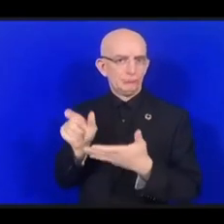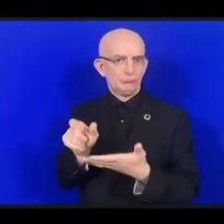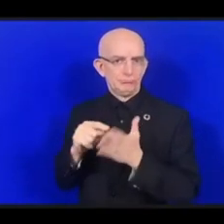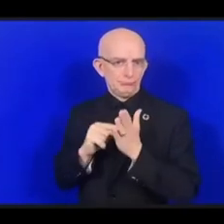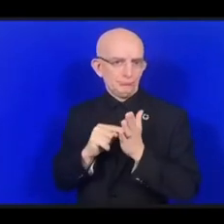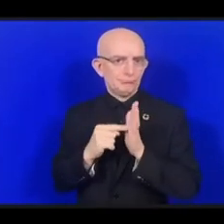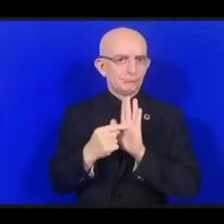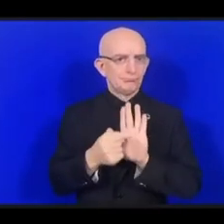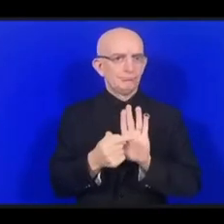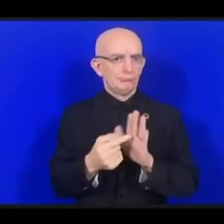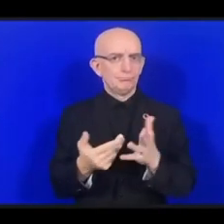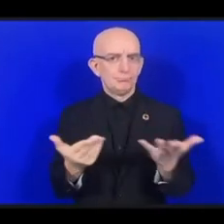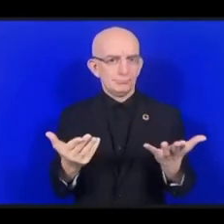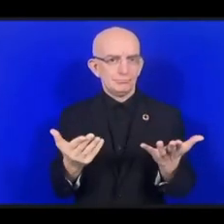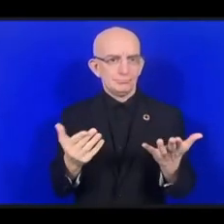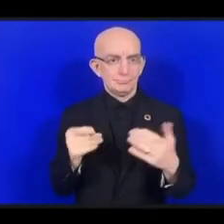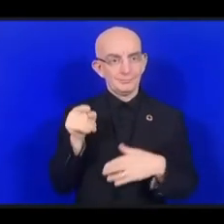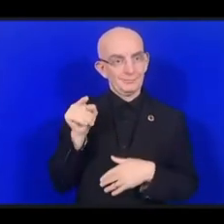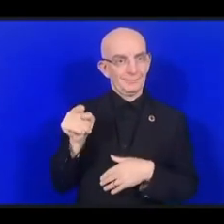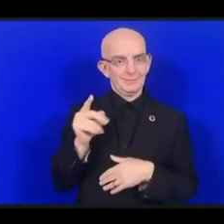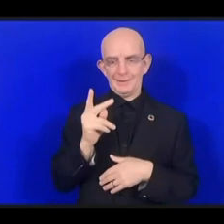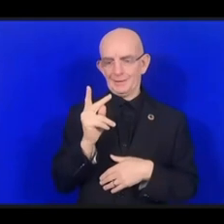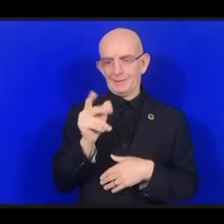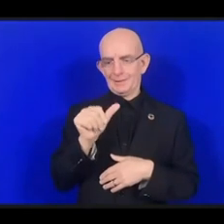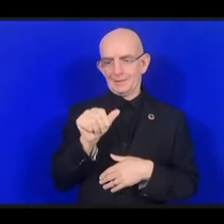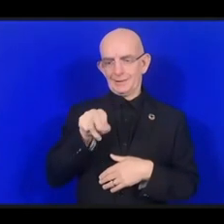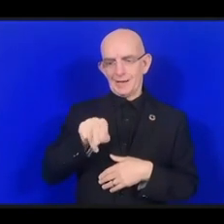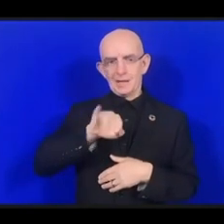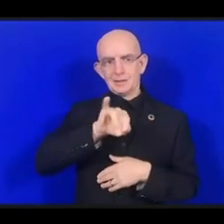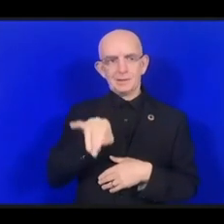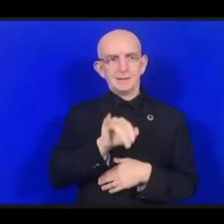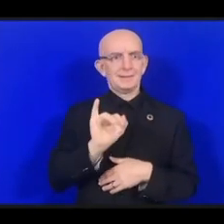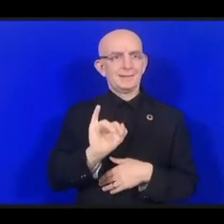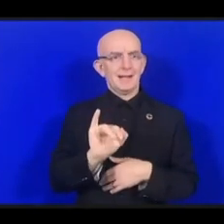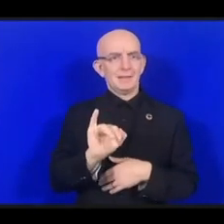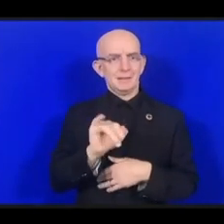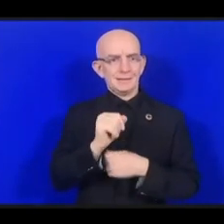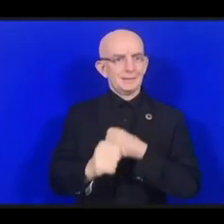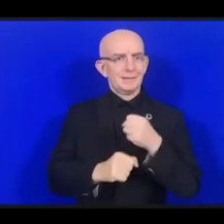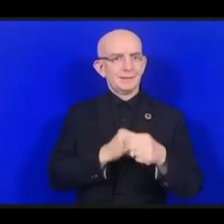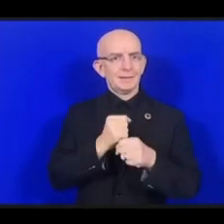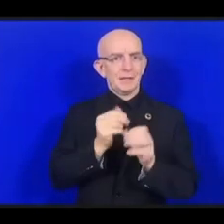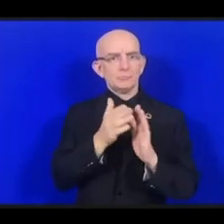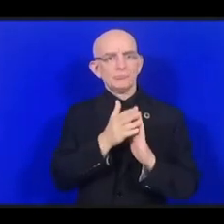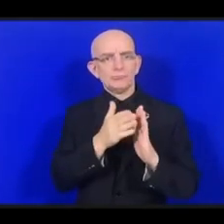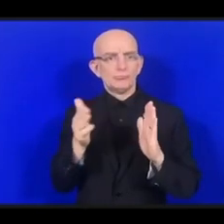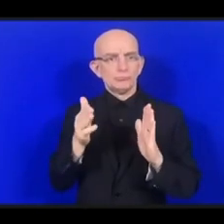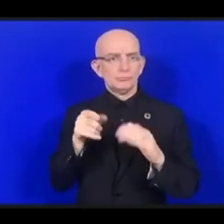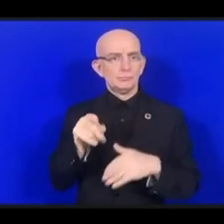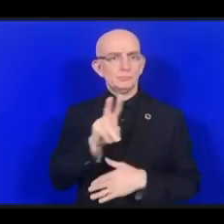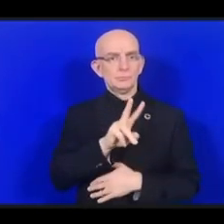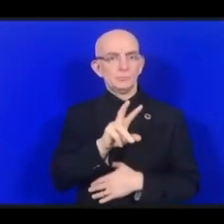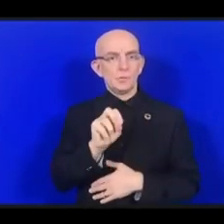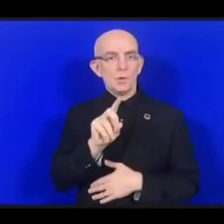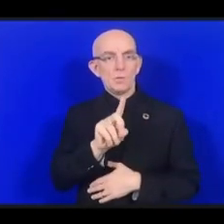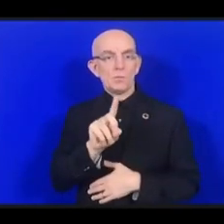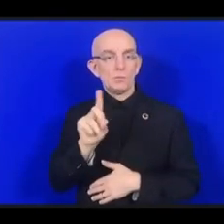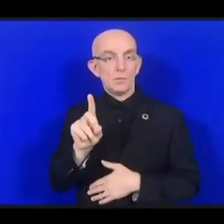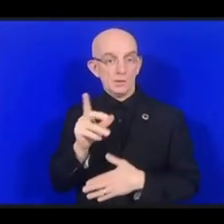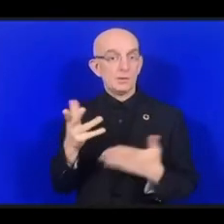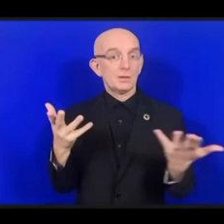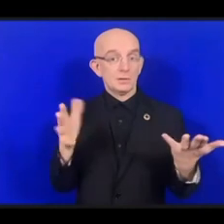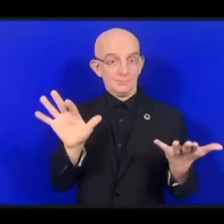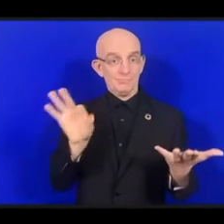Иероглиф 2011 года – это иероглиф «кизуна», «связь». Я этого ожидал.